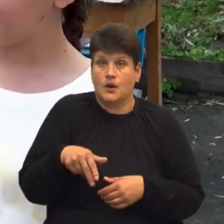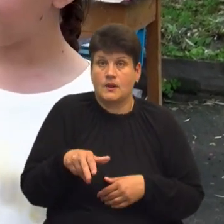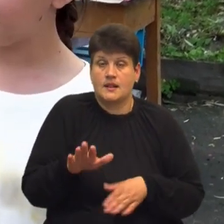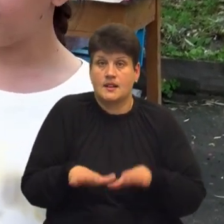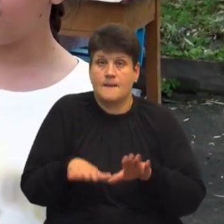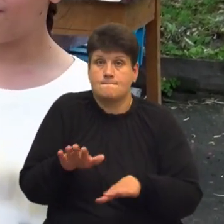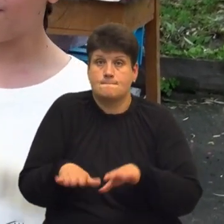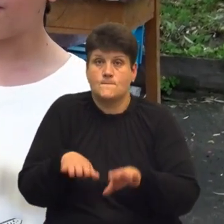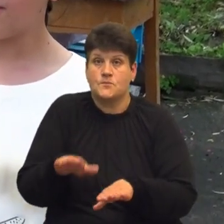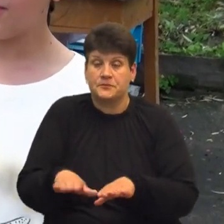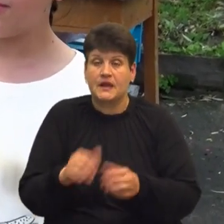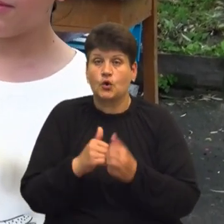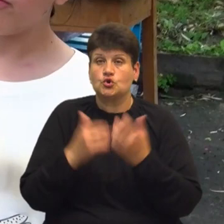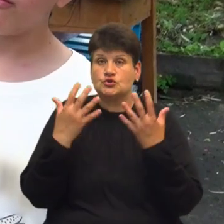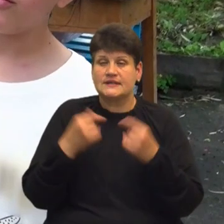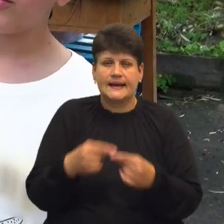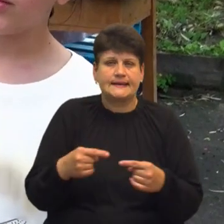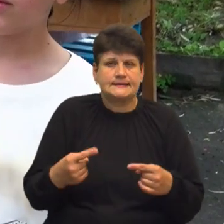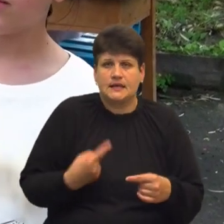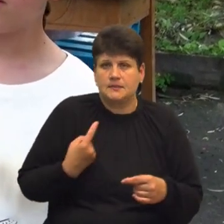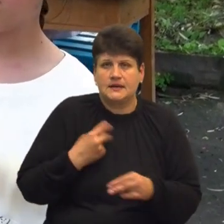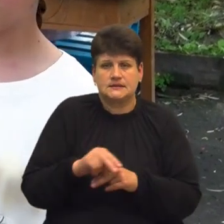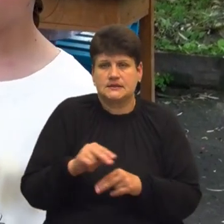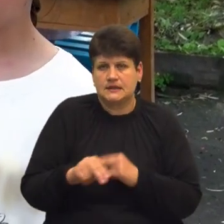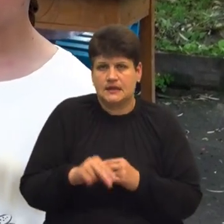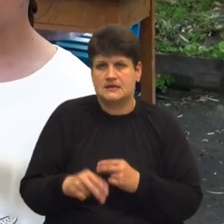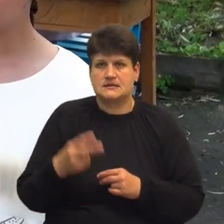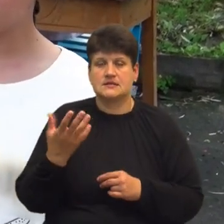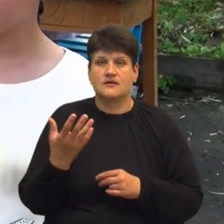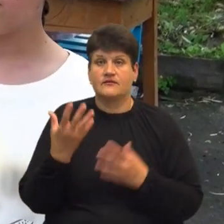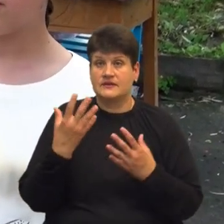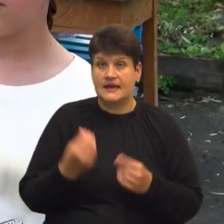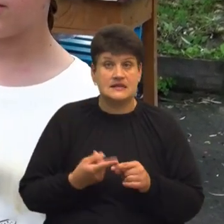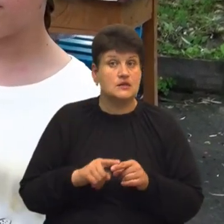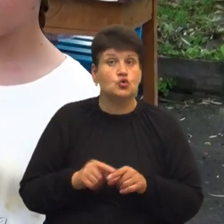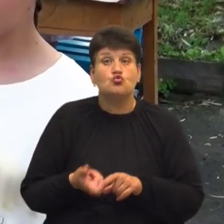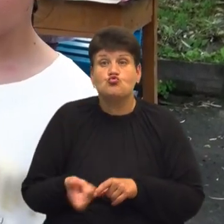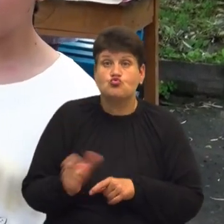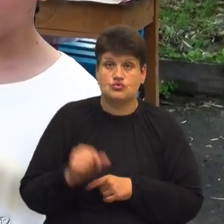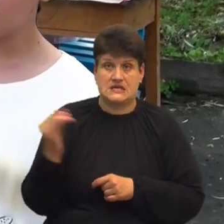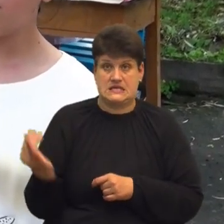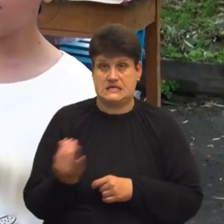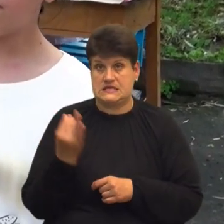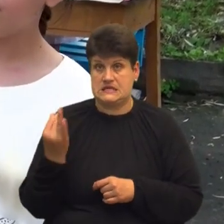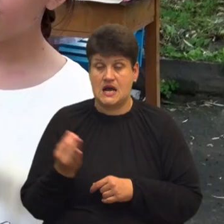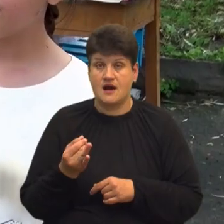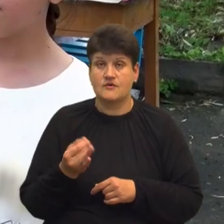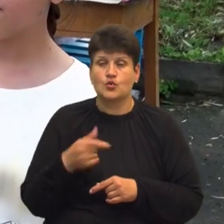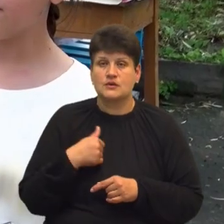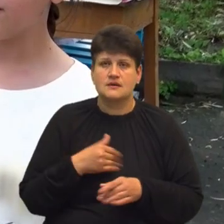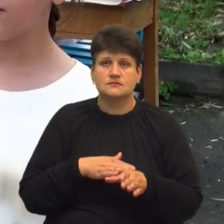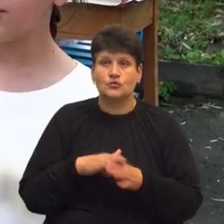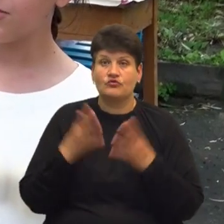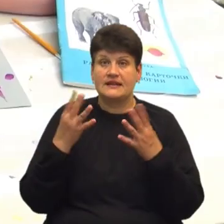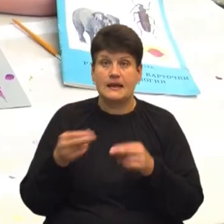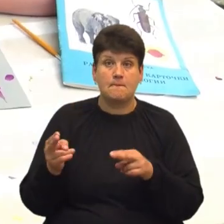Кожного дня у нас різні майстер-класи, бо два-три майстер-класи день. Це дуже цікаво. І навіть на цілий день без телефонів.